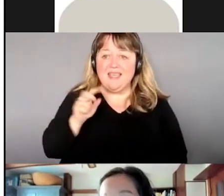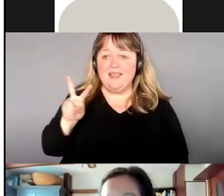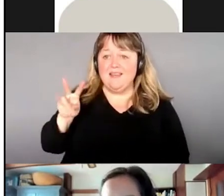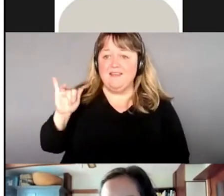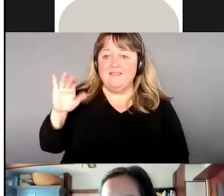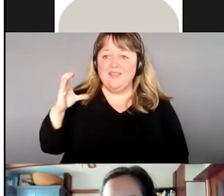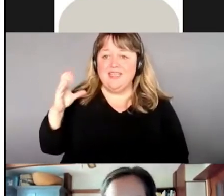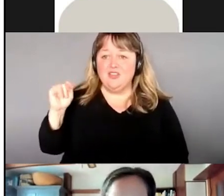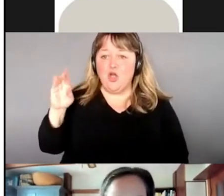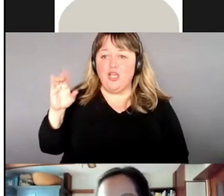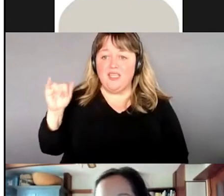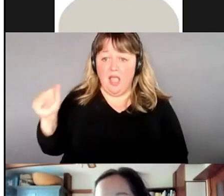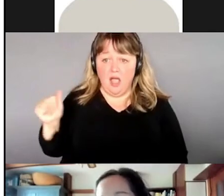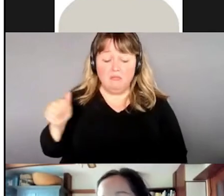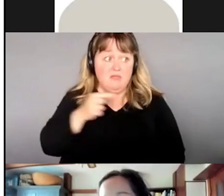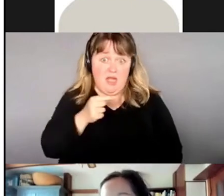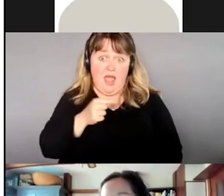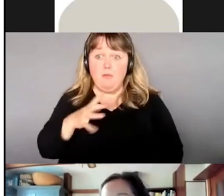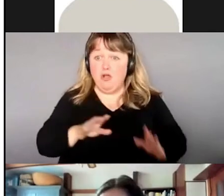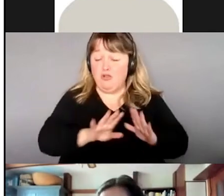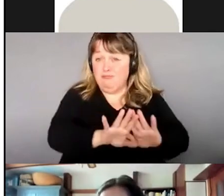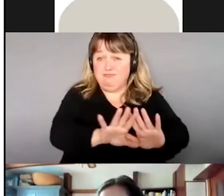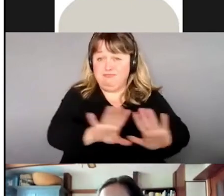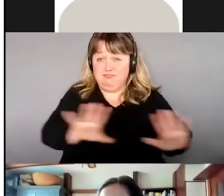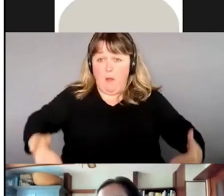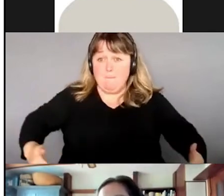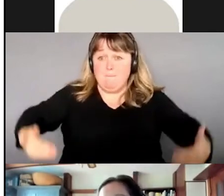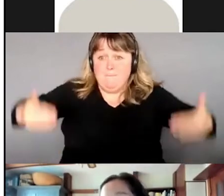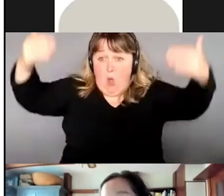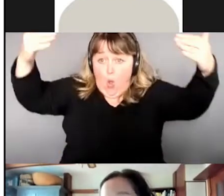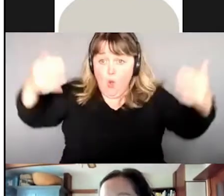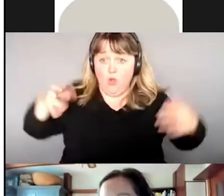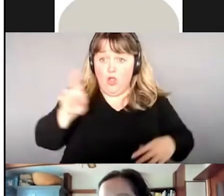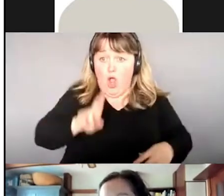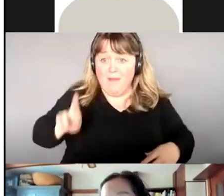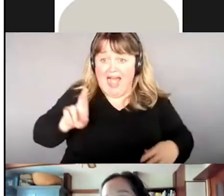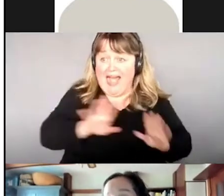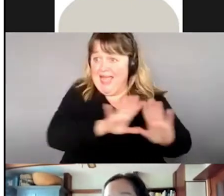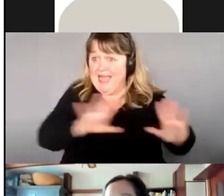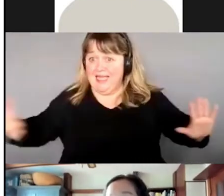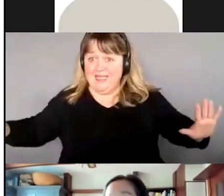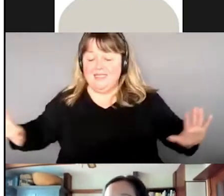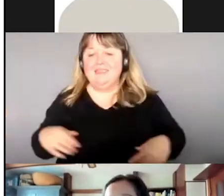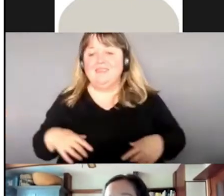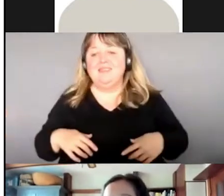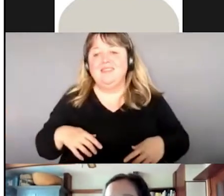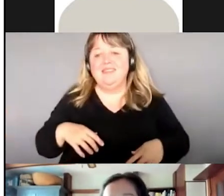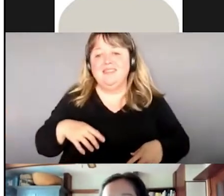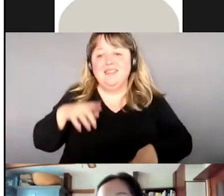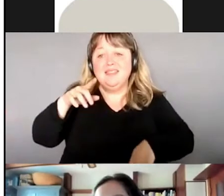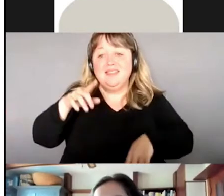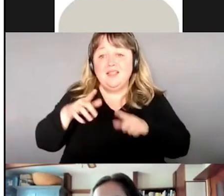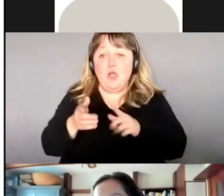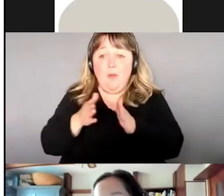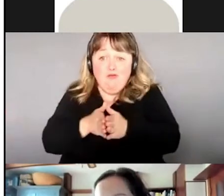des haies de romarin. Puis, j'avais un voisin qui avait fait sa taille de haie puis j'ai ramassé deux sacs de poubelles de romarin.